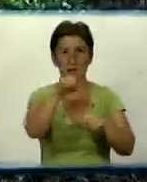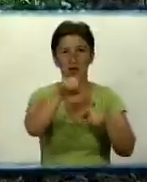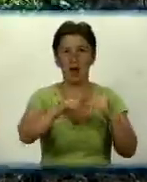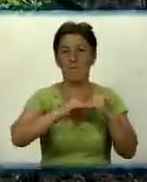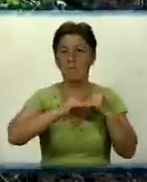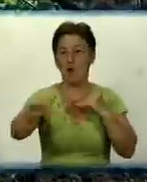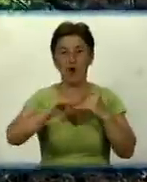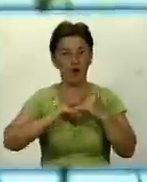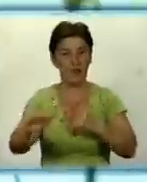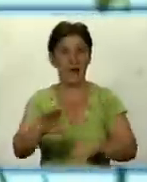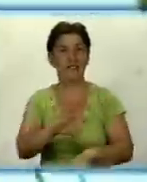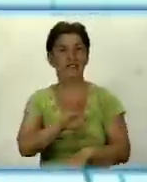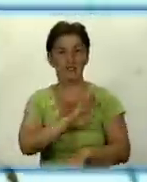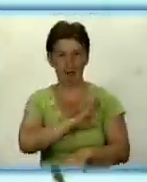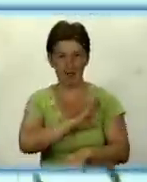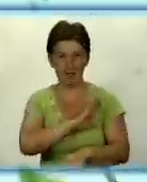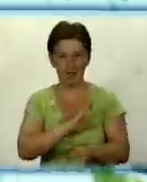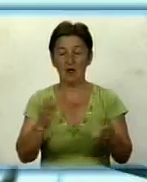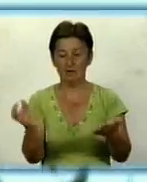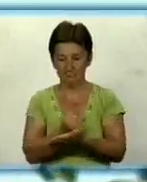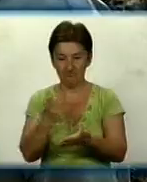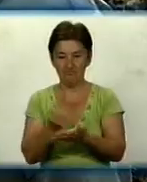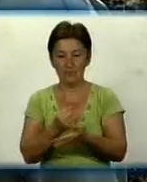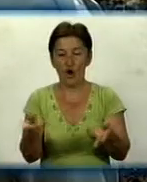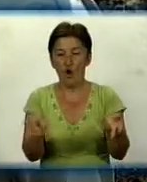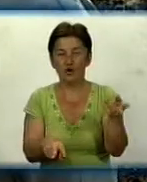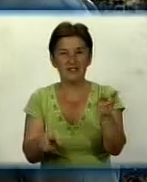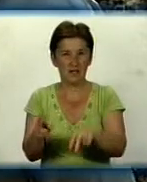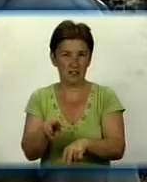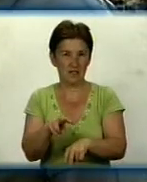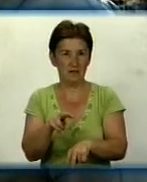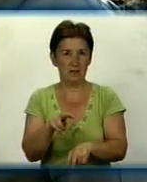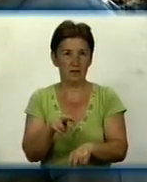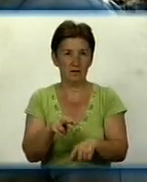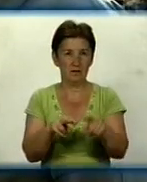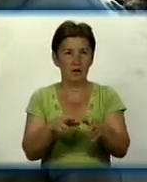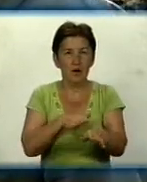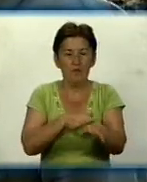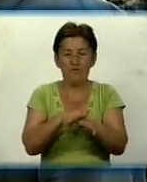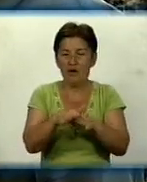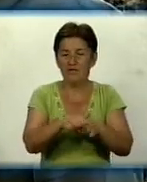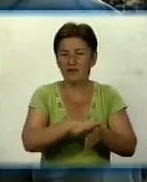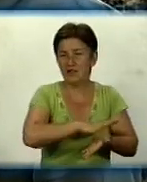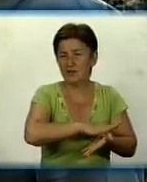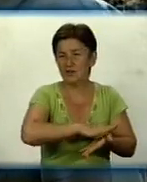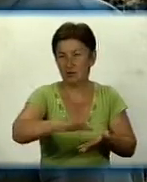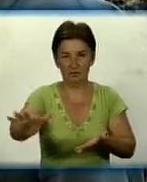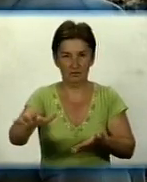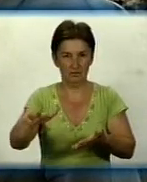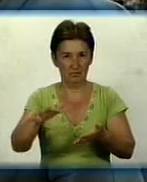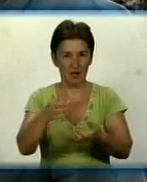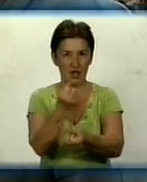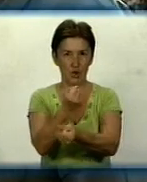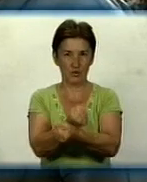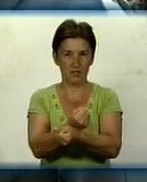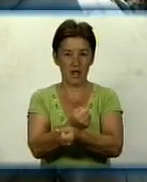смерті, на яких постійно знаходять останки радянських солдат. Було повністю всі на кістками. Чому? Бої завершилися прямо на